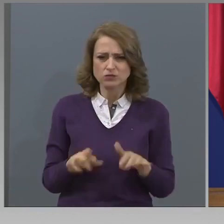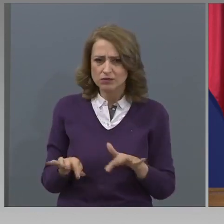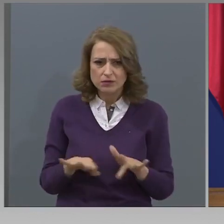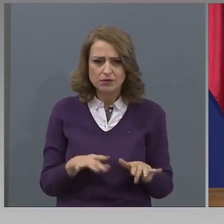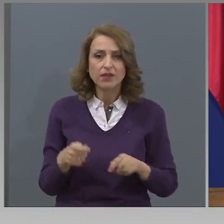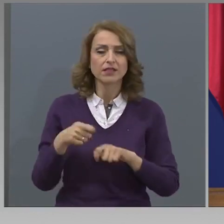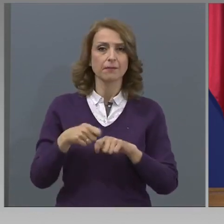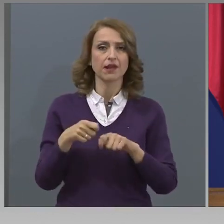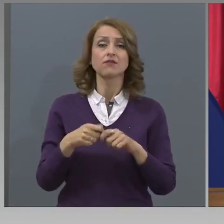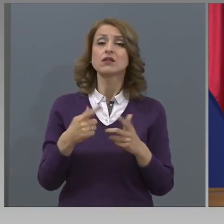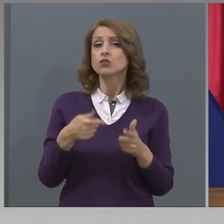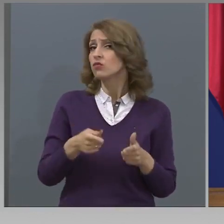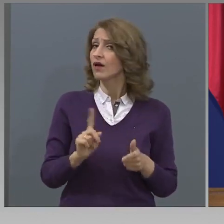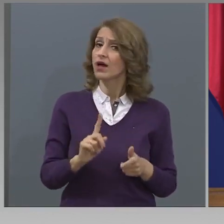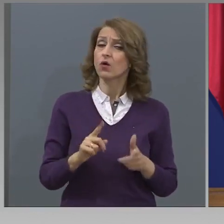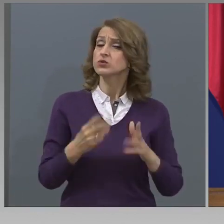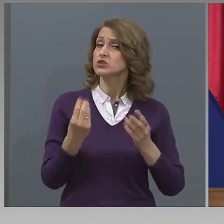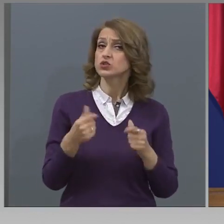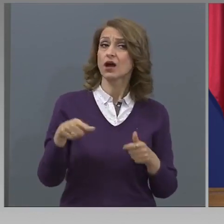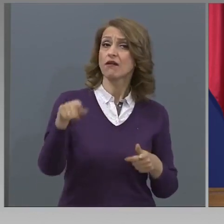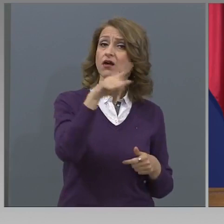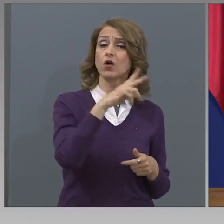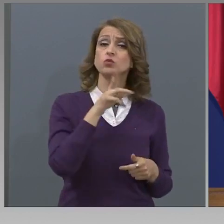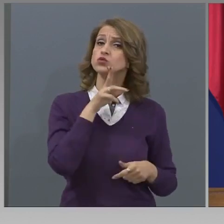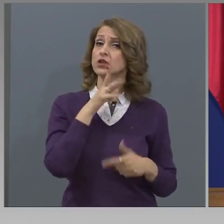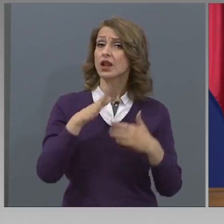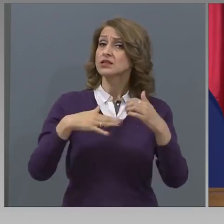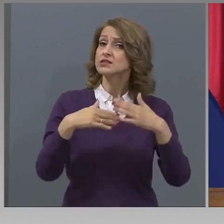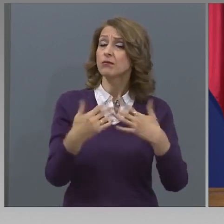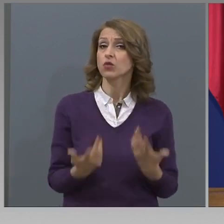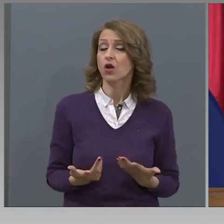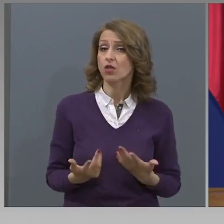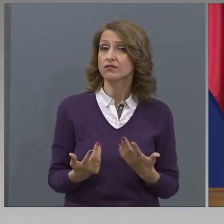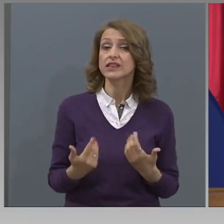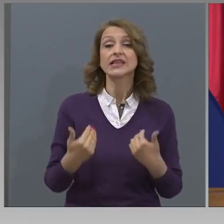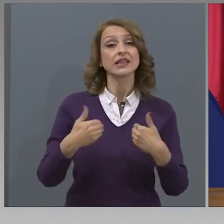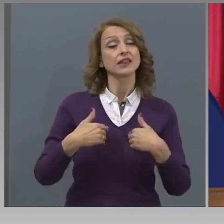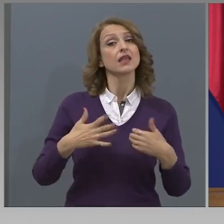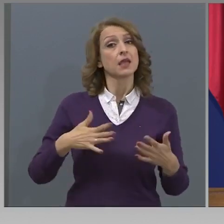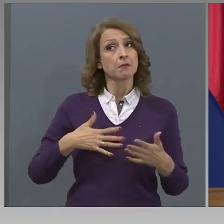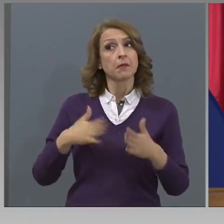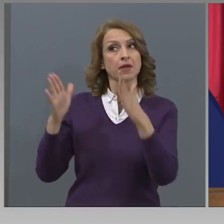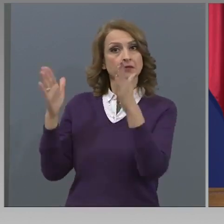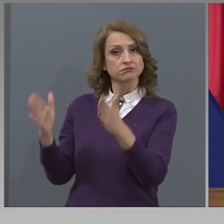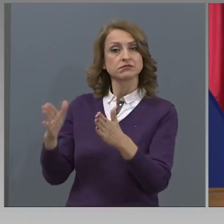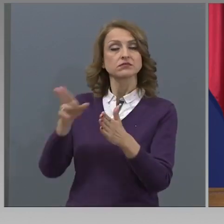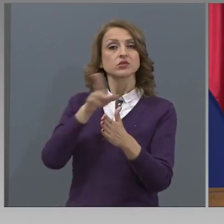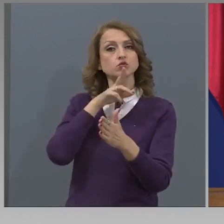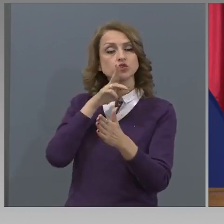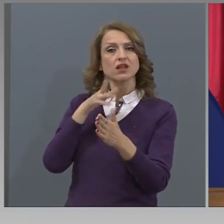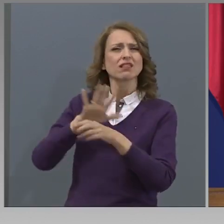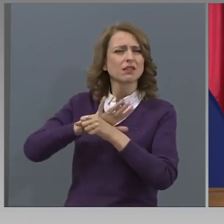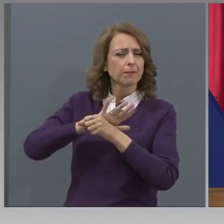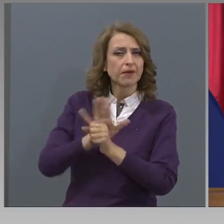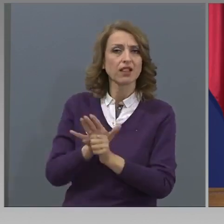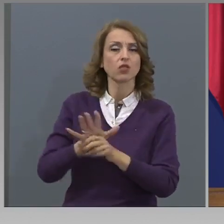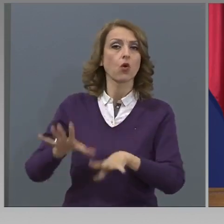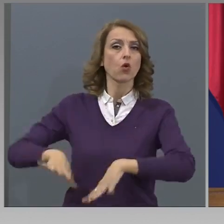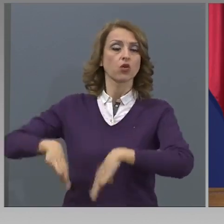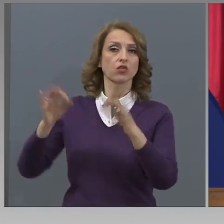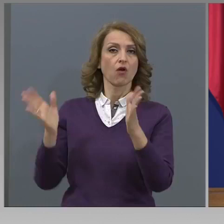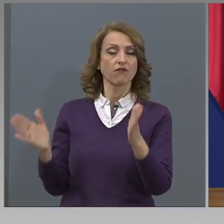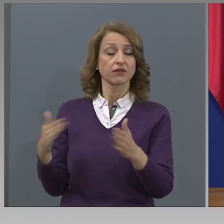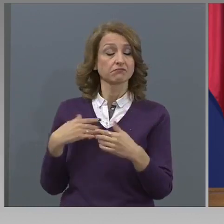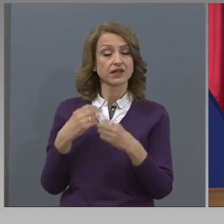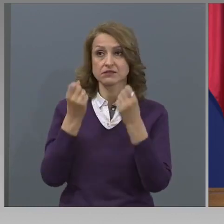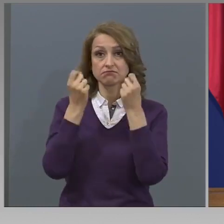можем, разбира се, пак ви казвам да говорим общо. Имахме учители, които са напълно подготвени. Аз се възхищавам на подготовката, на умението на част